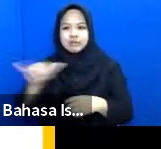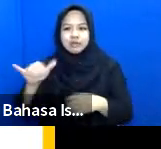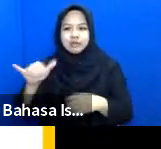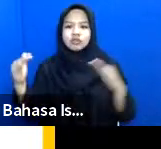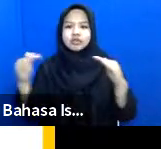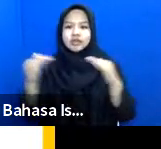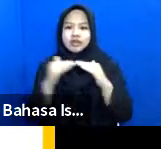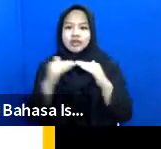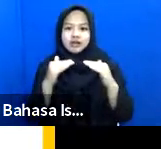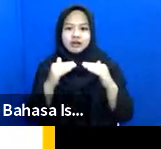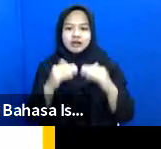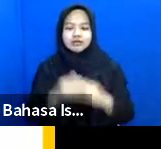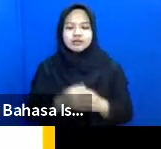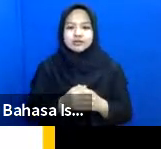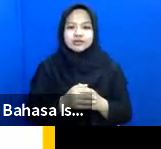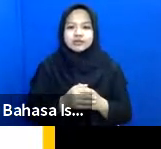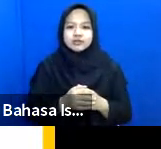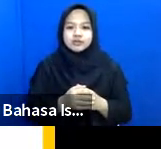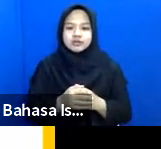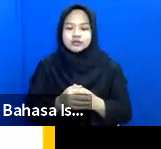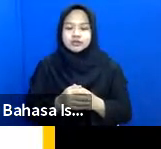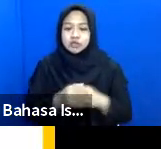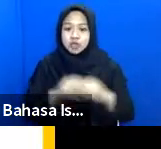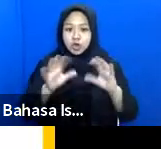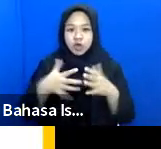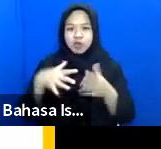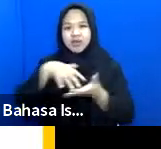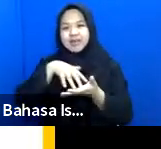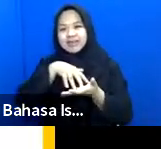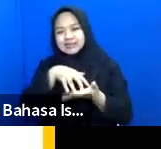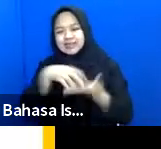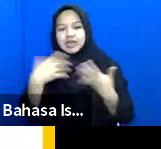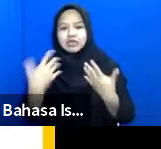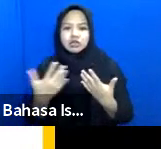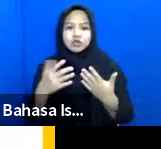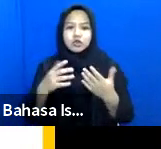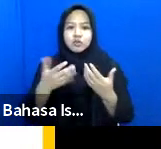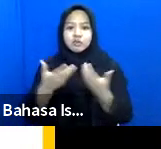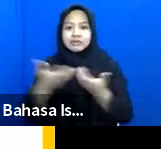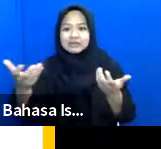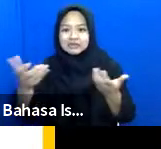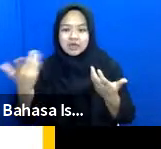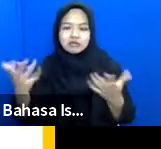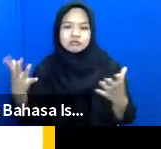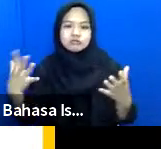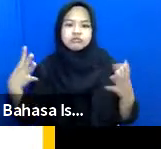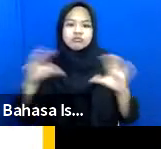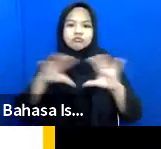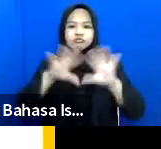setara baik itu yang kelompok kentang maupun kelompok yang termarginalkan maupun tidak